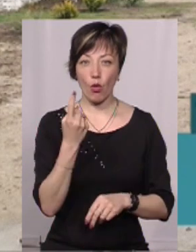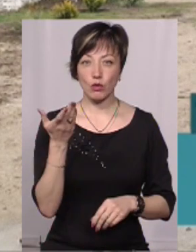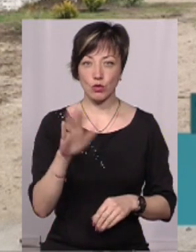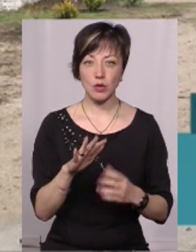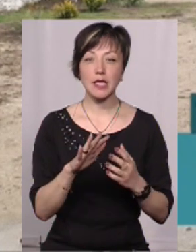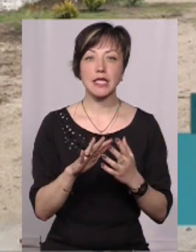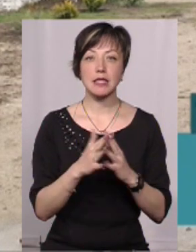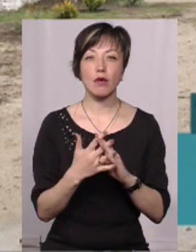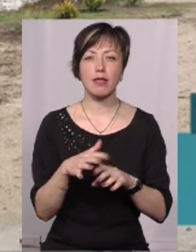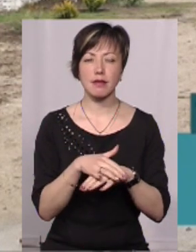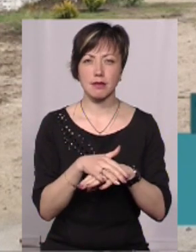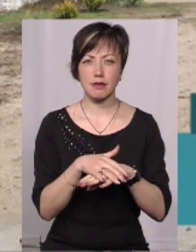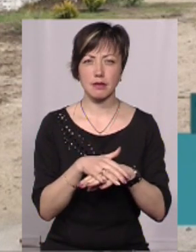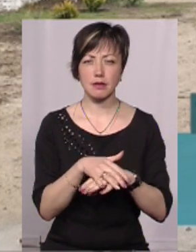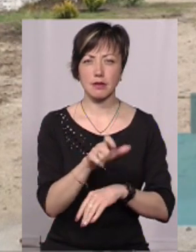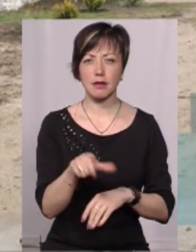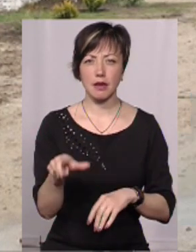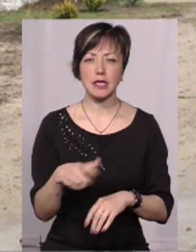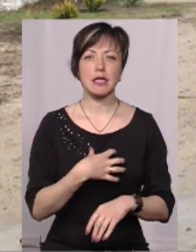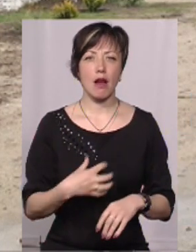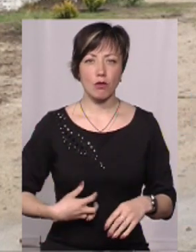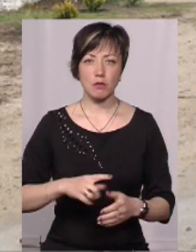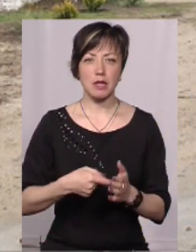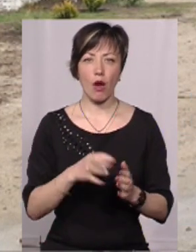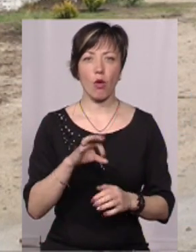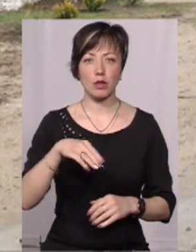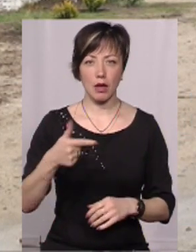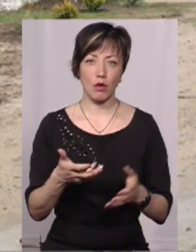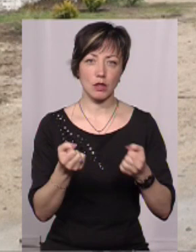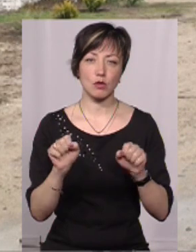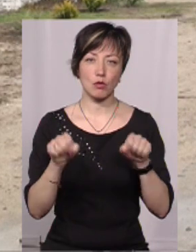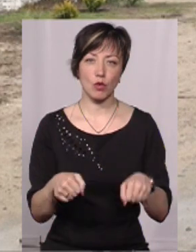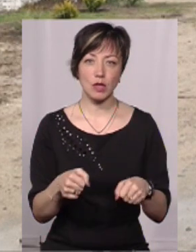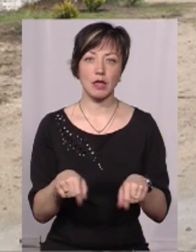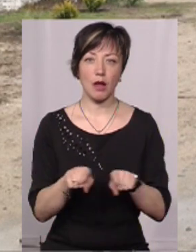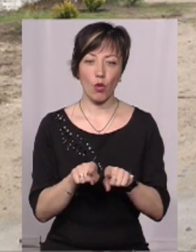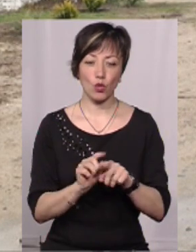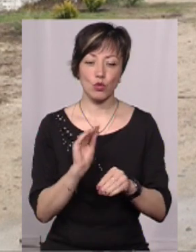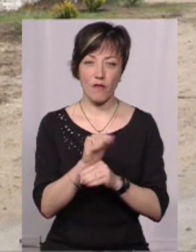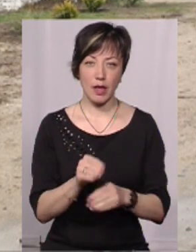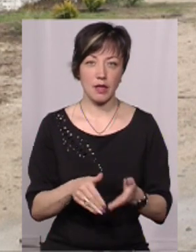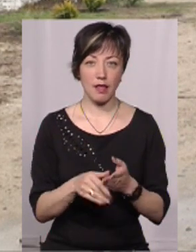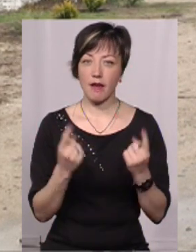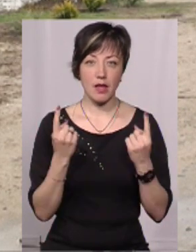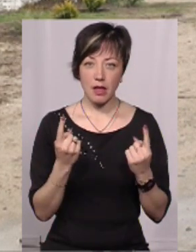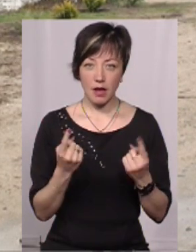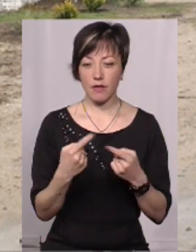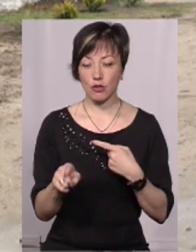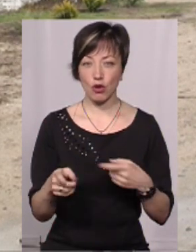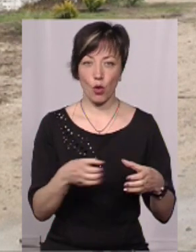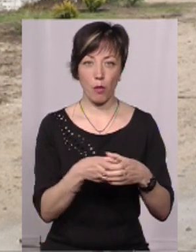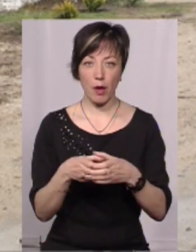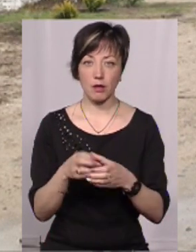сільського населення. Тому, власне, Славутська міська ОТГ отримала змогу отримувати і таку субвенцію. Вона не така велика, як в інших